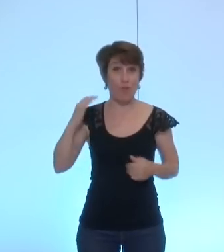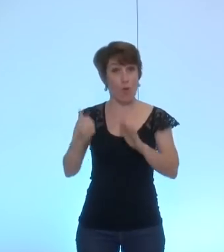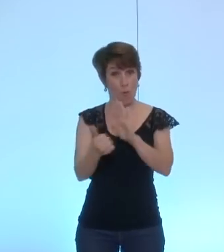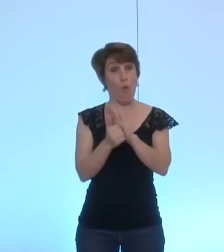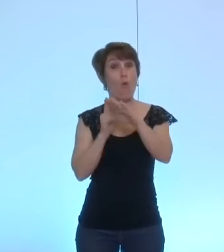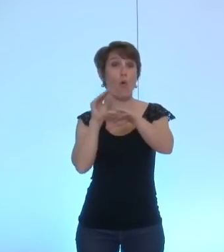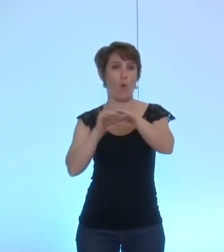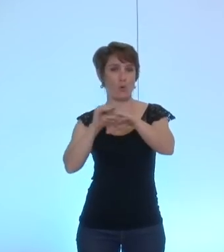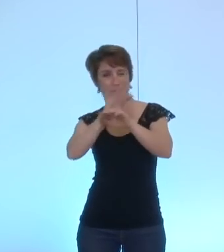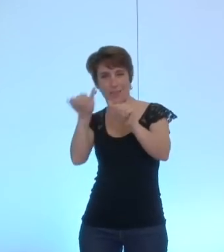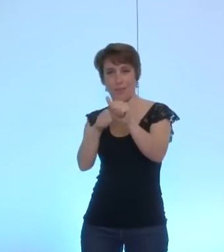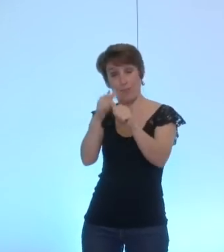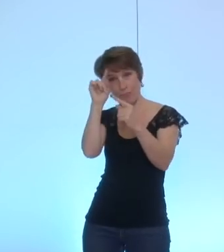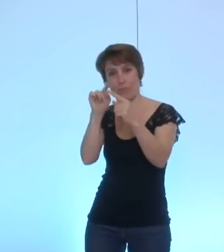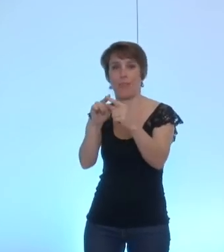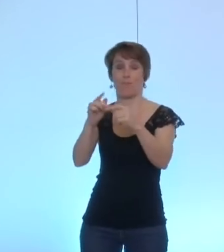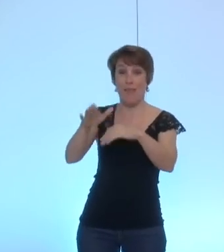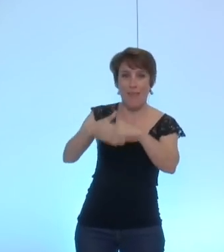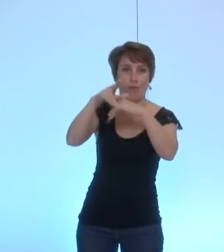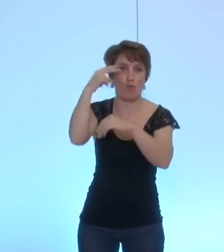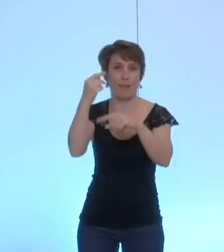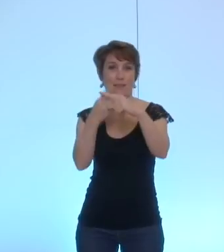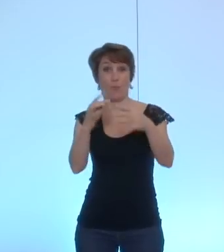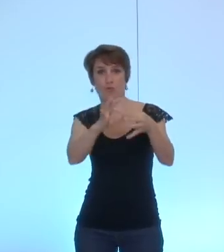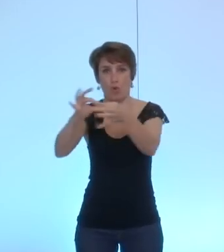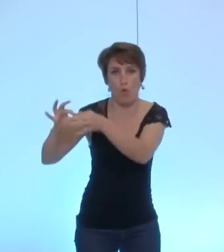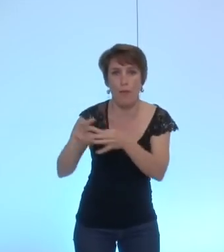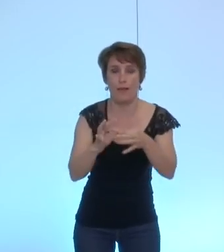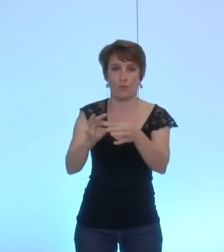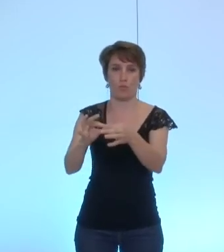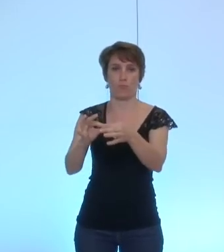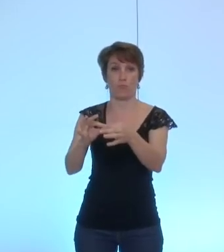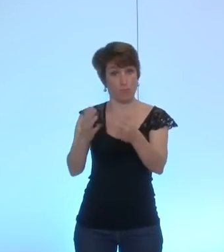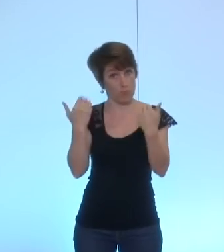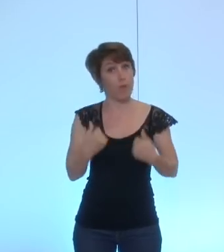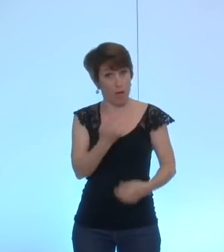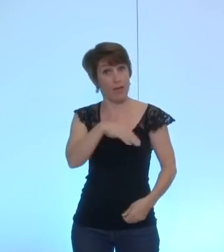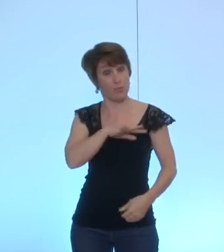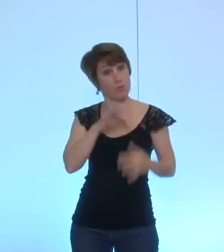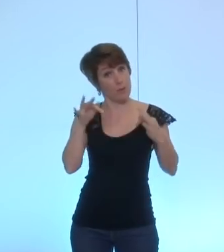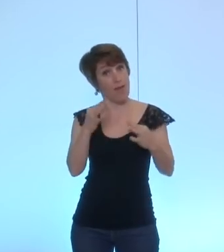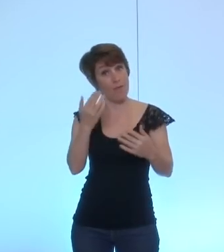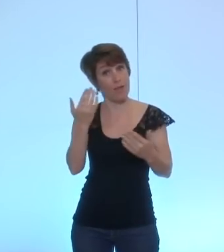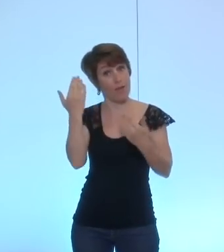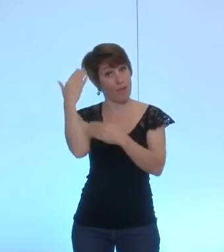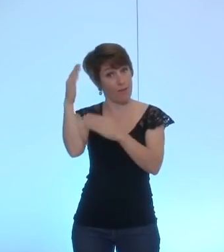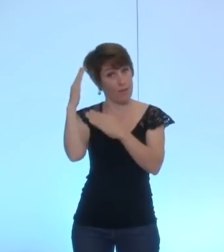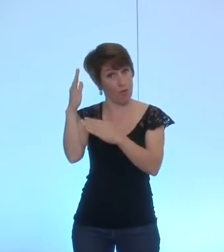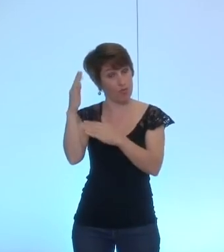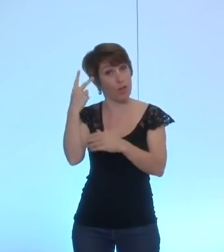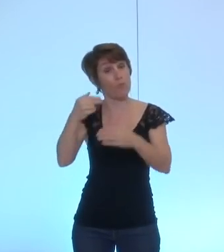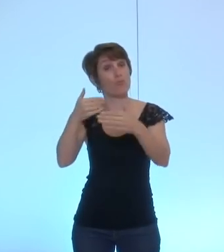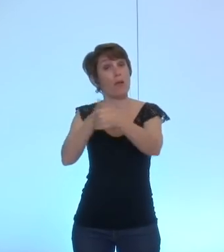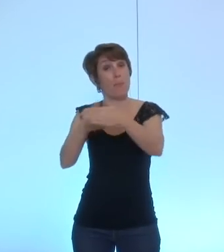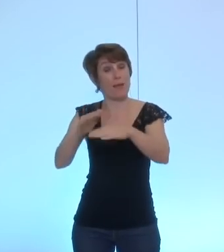humanitaires et pour la coopération et que j'ai été le responsable des affaires étrangères de mon parti